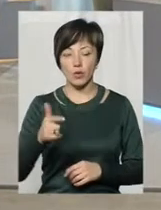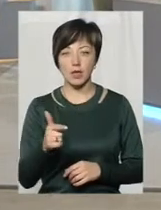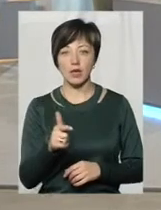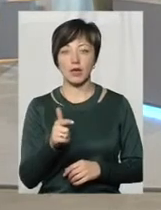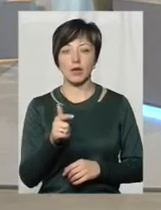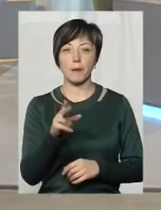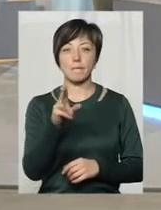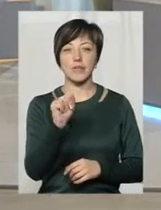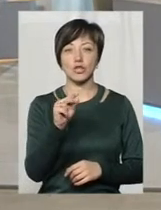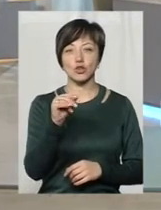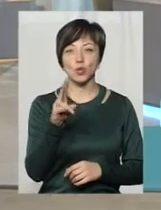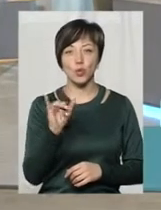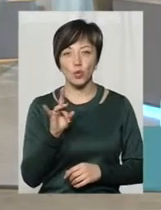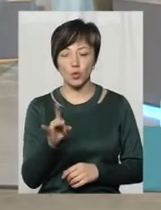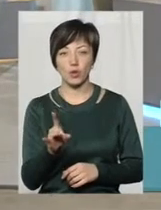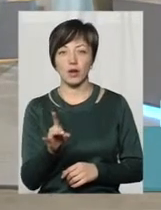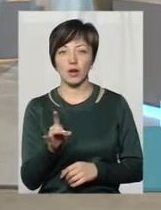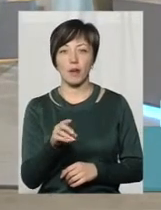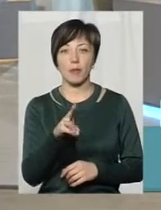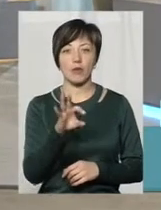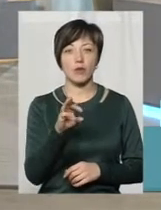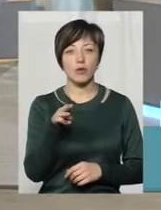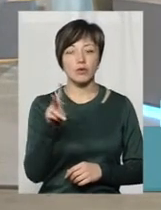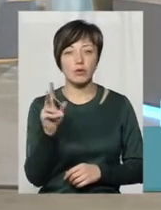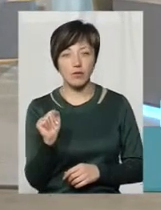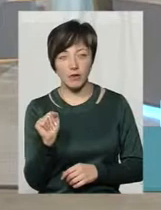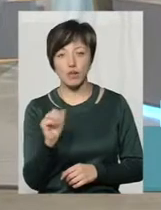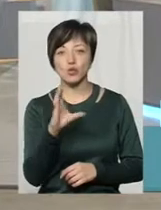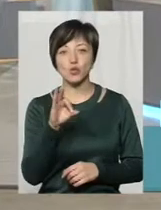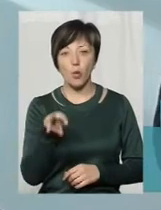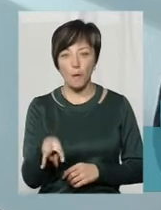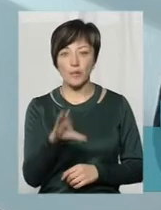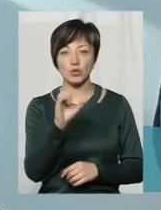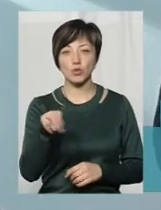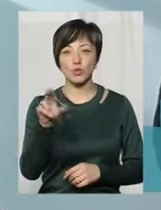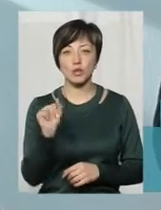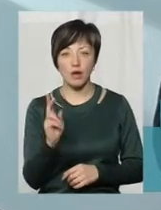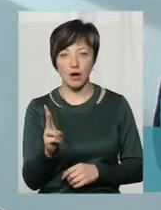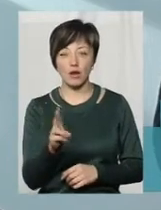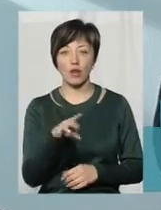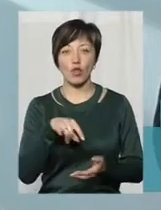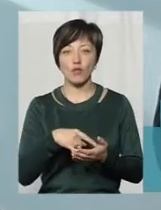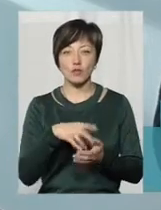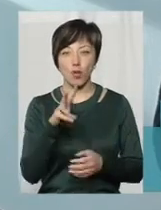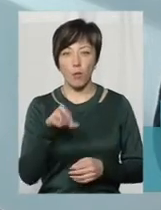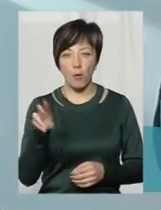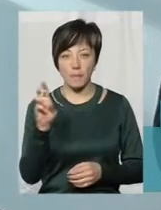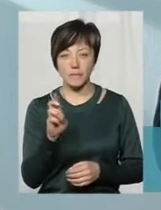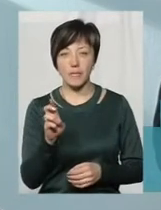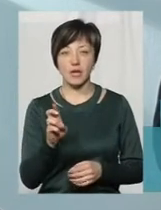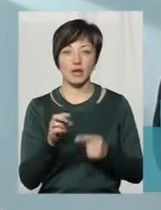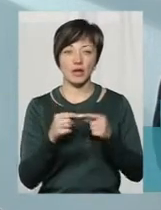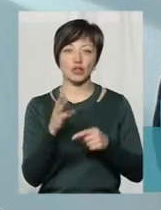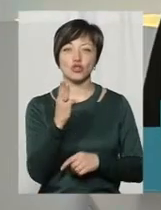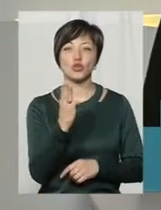пічкур, плітка, навіть її соми, судаки, рибці, товстолобики, чехоня і